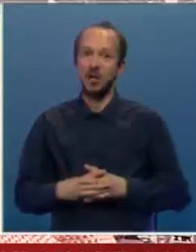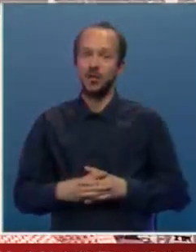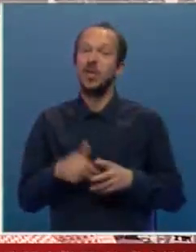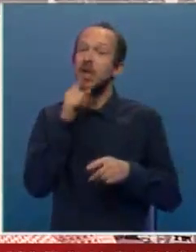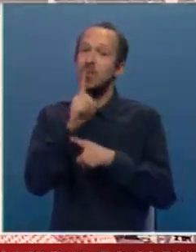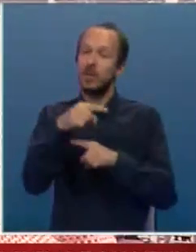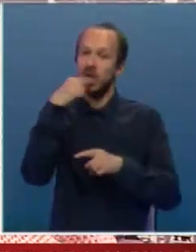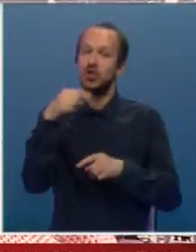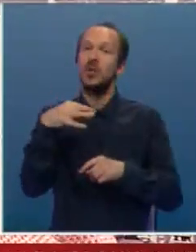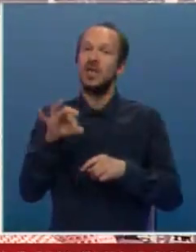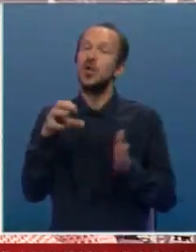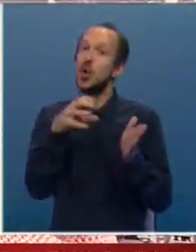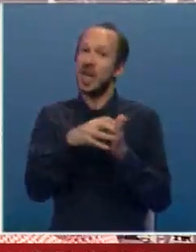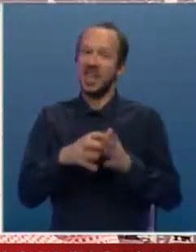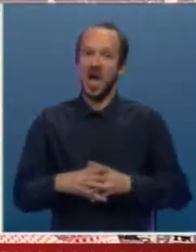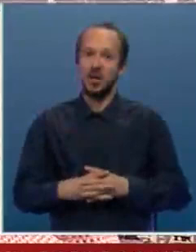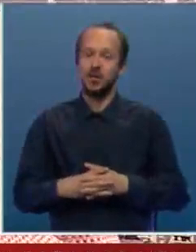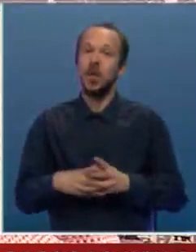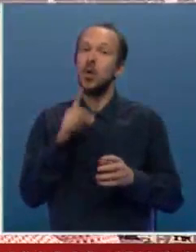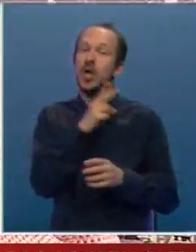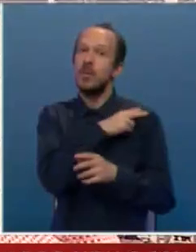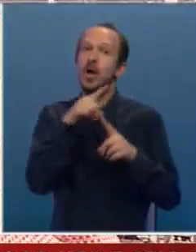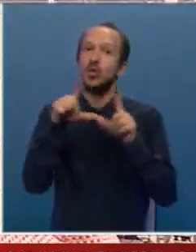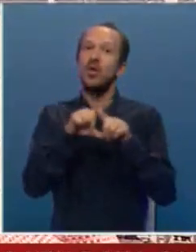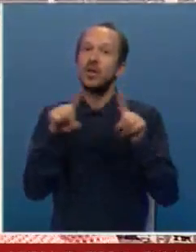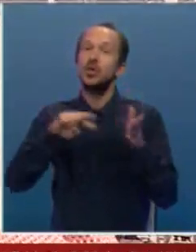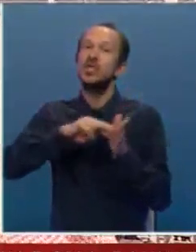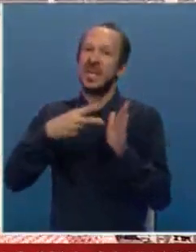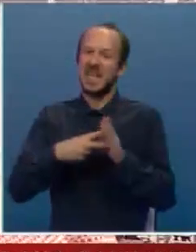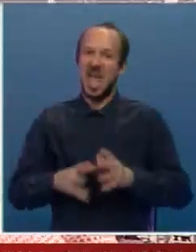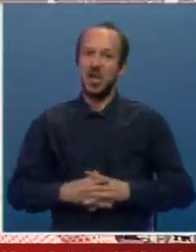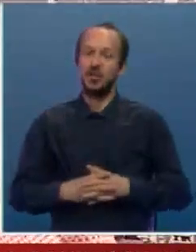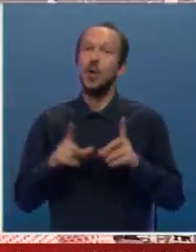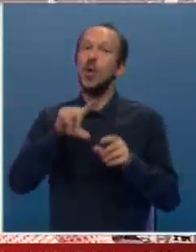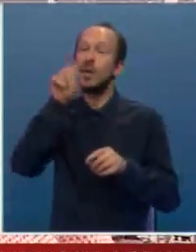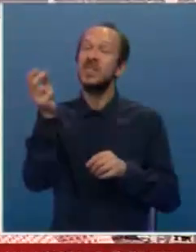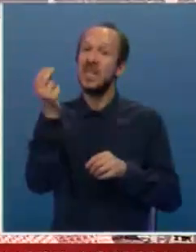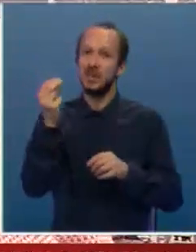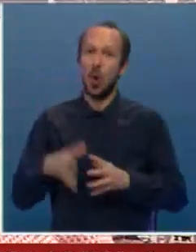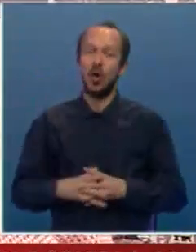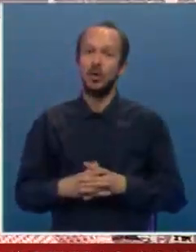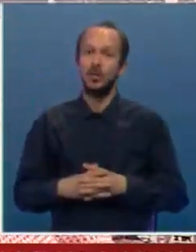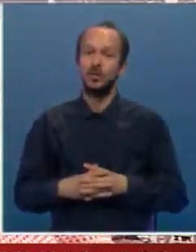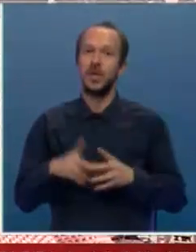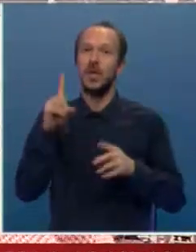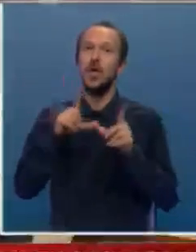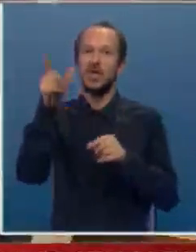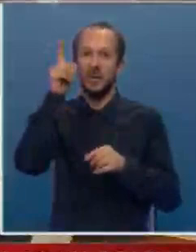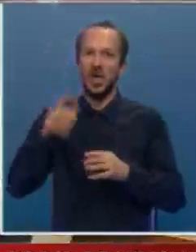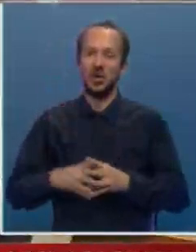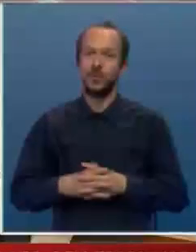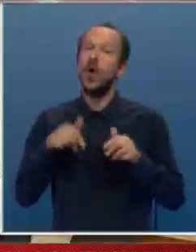moram da kažem jedinog grada koji ima tu vrstu strategije i u Republici Srpskoj i u Srbiji.